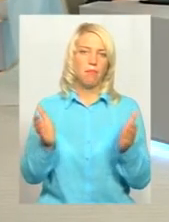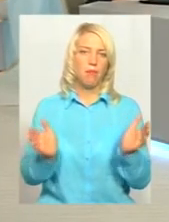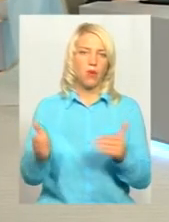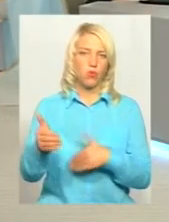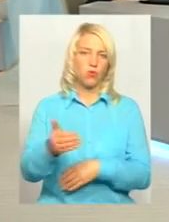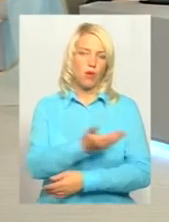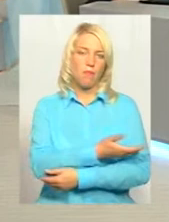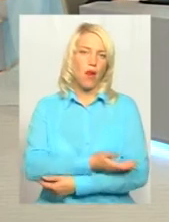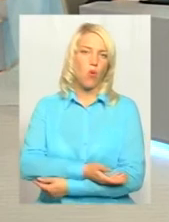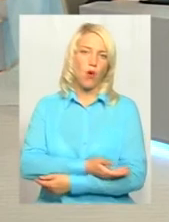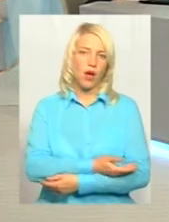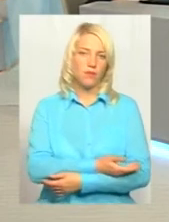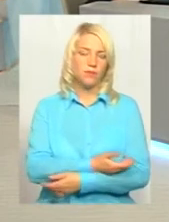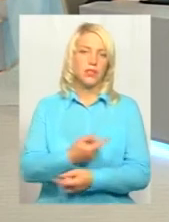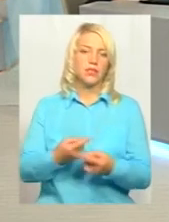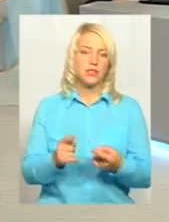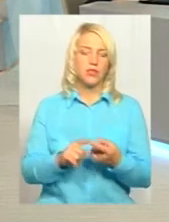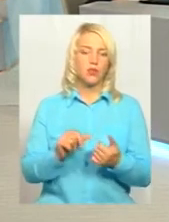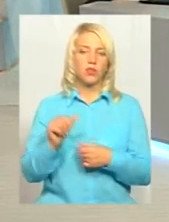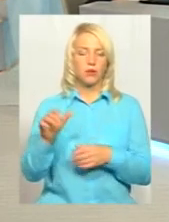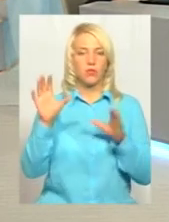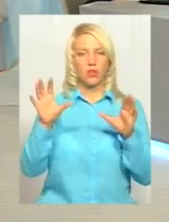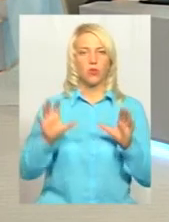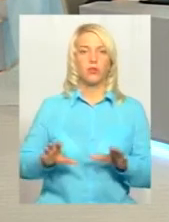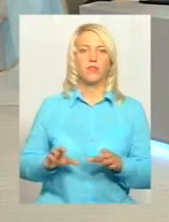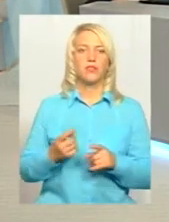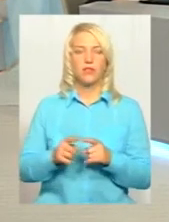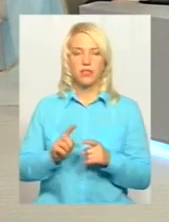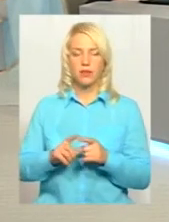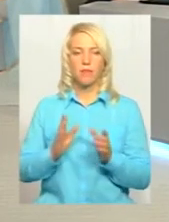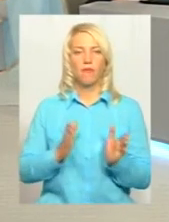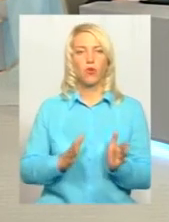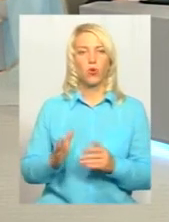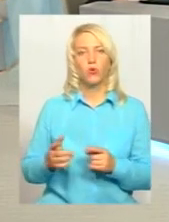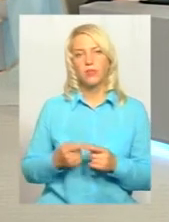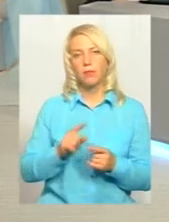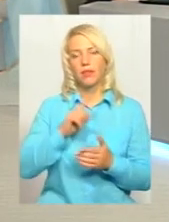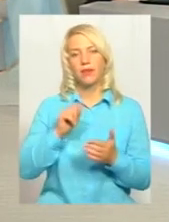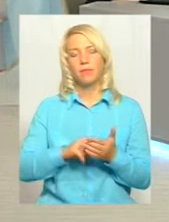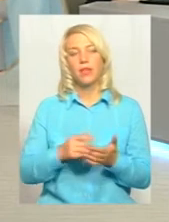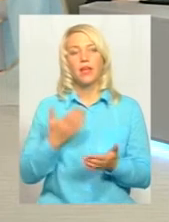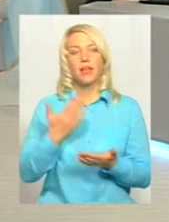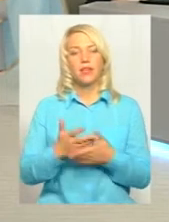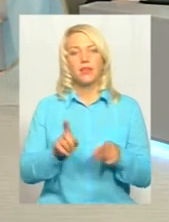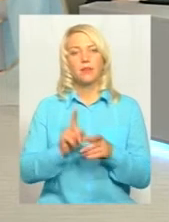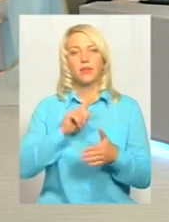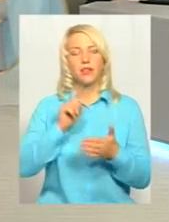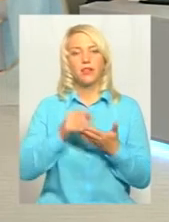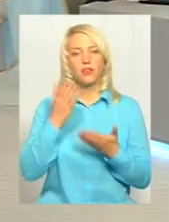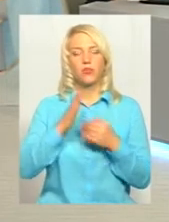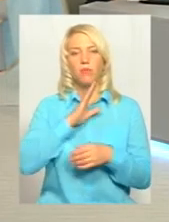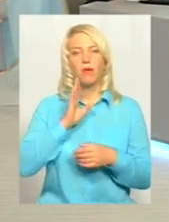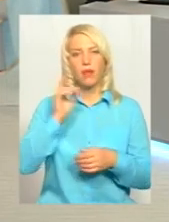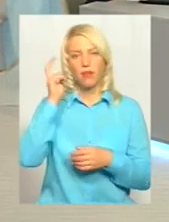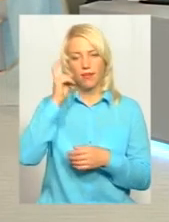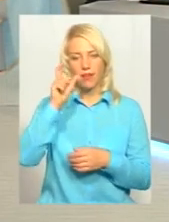законодавством визначено. Це є окреме законодавство, яке саме це питання регулює. Ще таке питання. Якщо, приміром, мама киянка, а